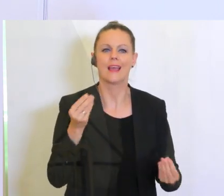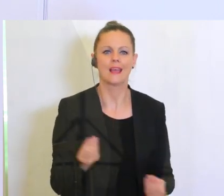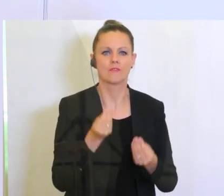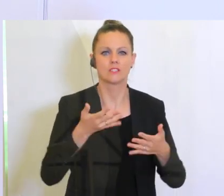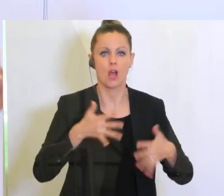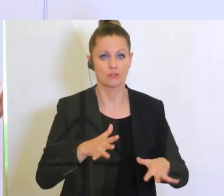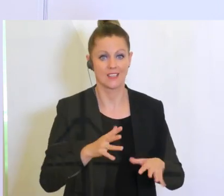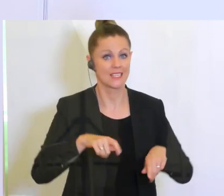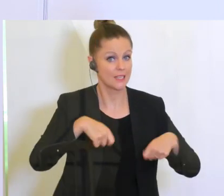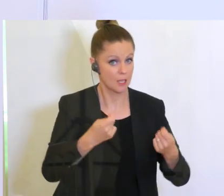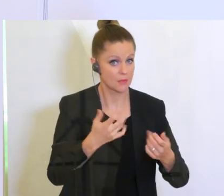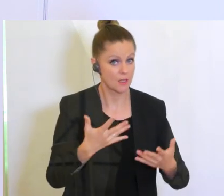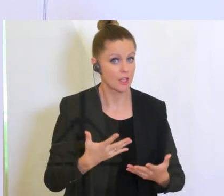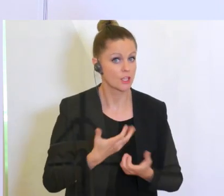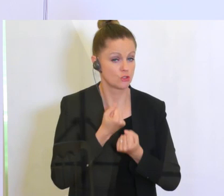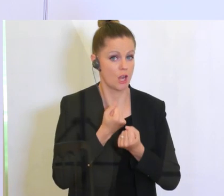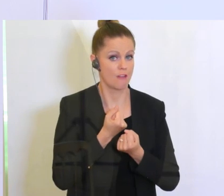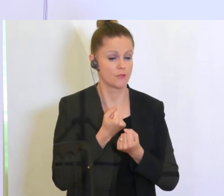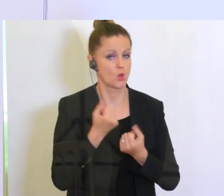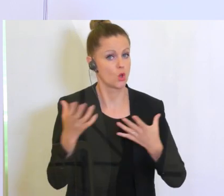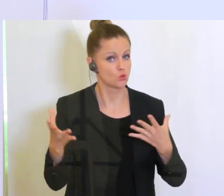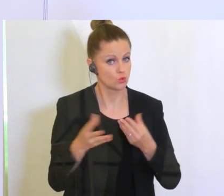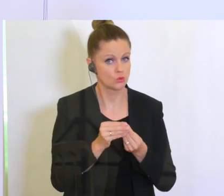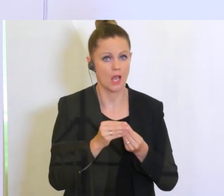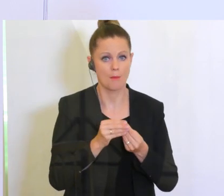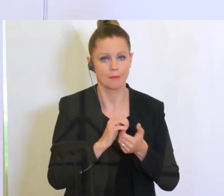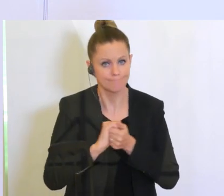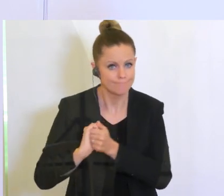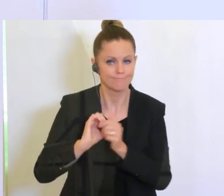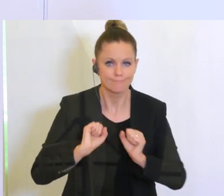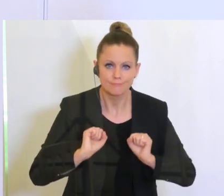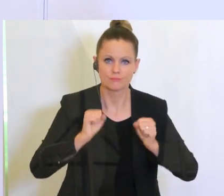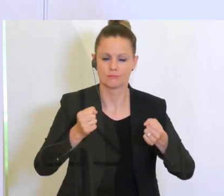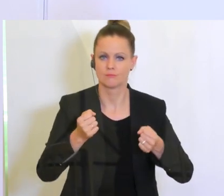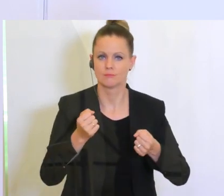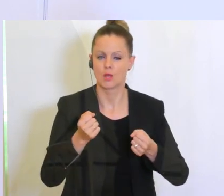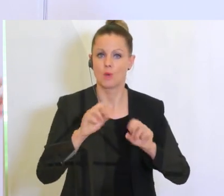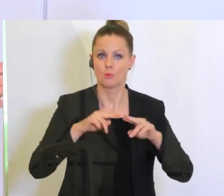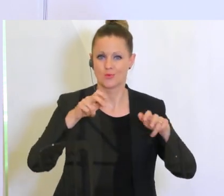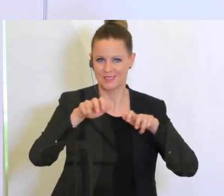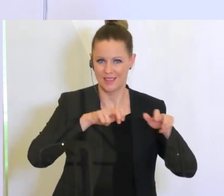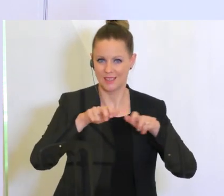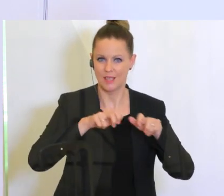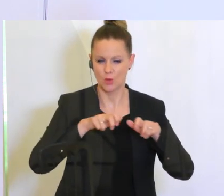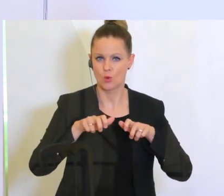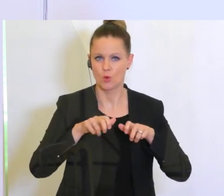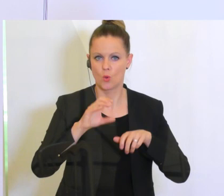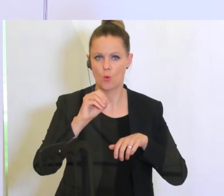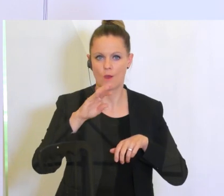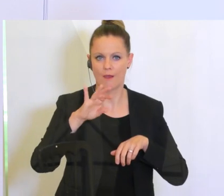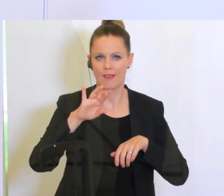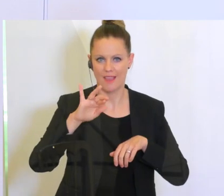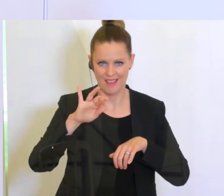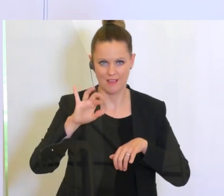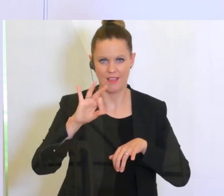geben kann, dass das gelungen ist in einer gemeinsamen Anstrengung zwischen der Bundesregierung, dem ORF